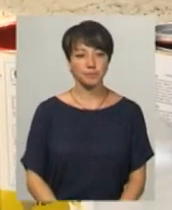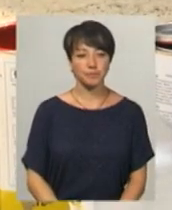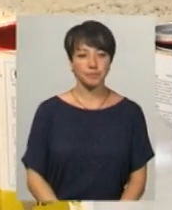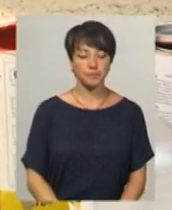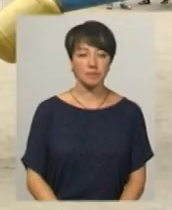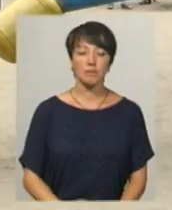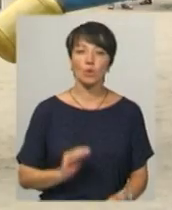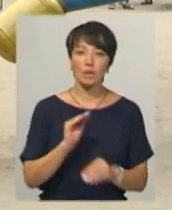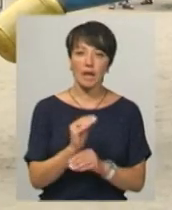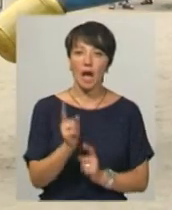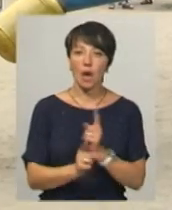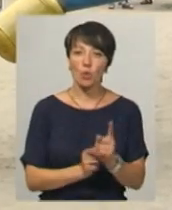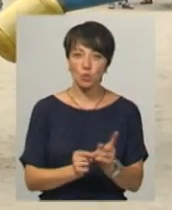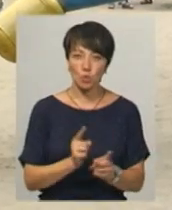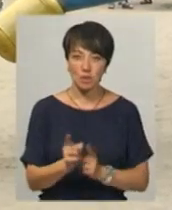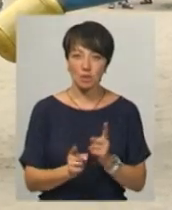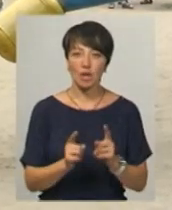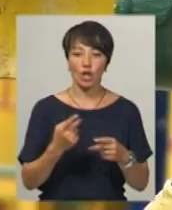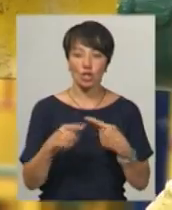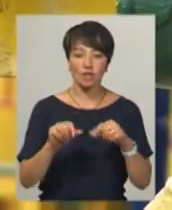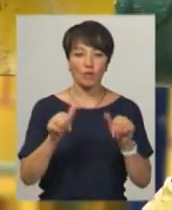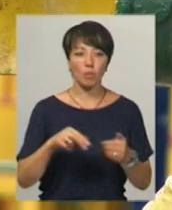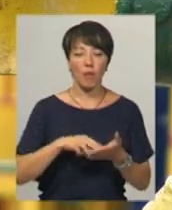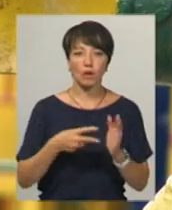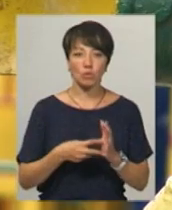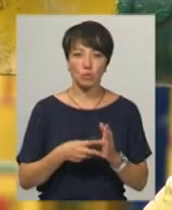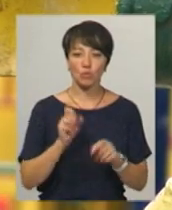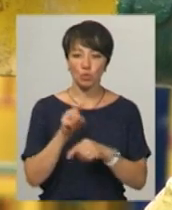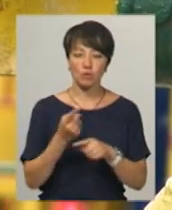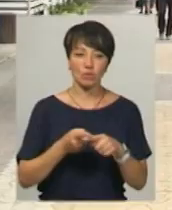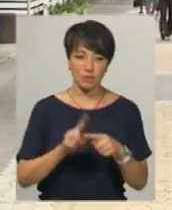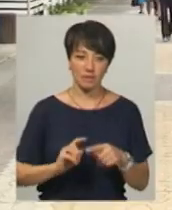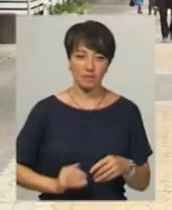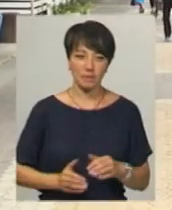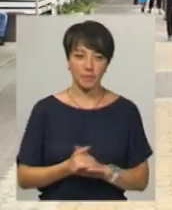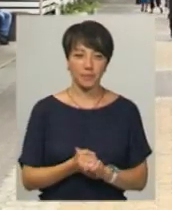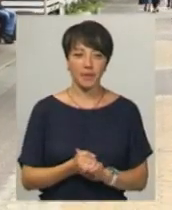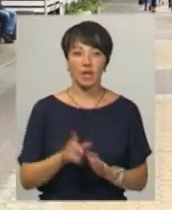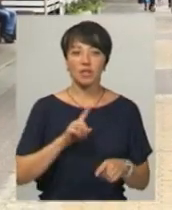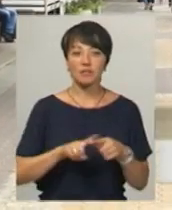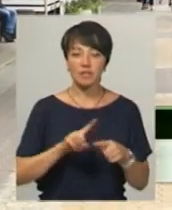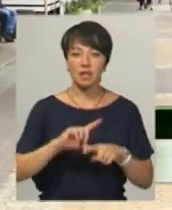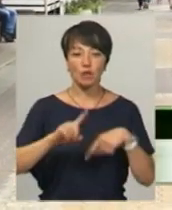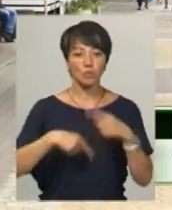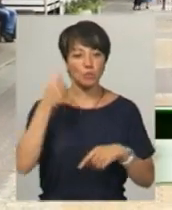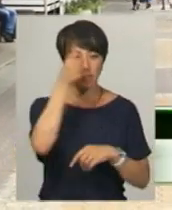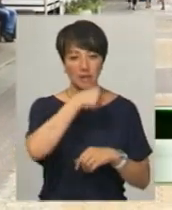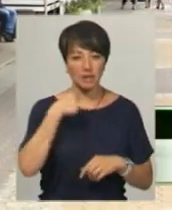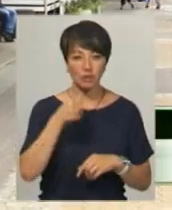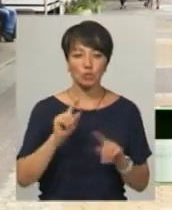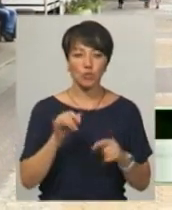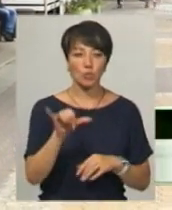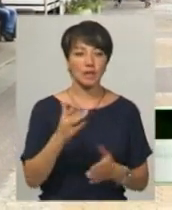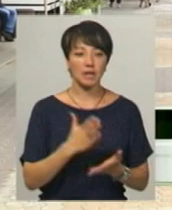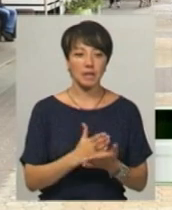Новачок. Додає, реконструкцію інших фігур в парку Шевченка планують доручити цьому ж підряднику. Швидше за все, то буде наступний рік, тому що у